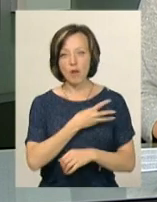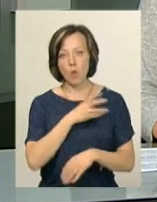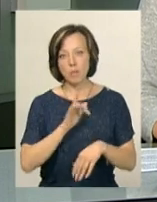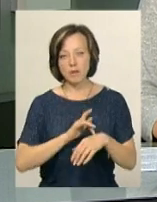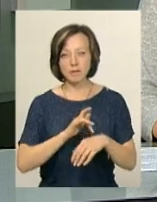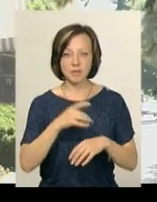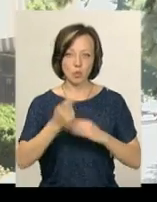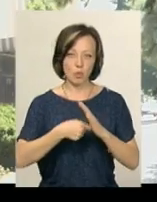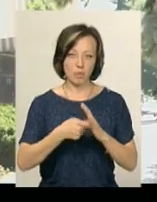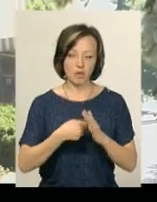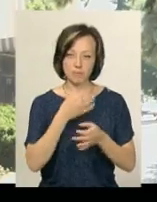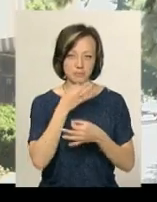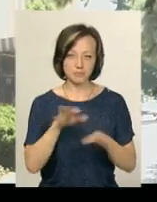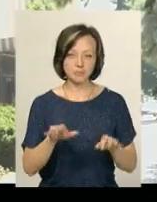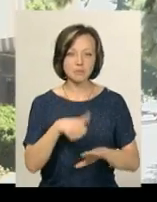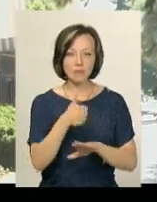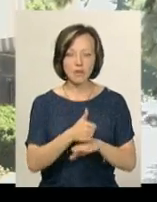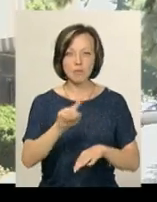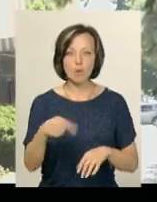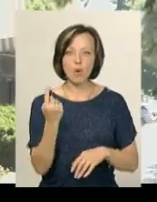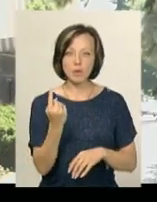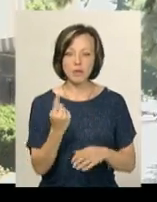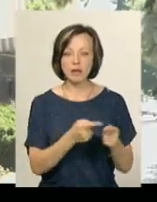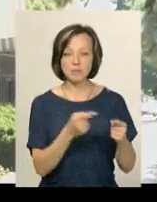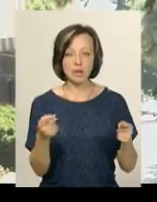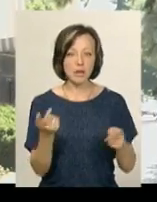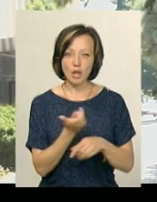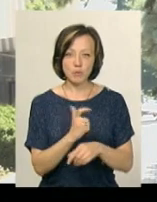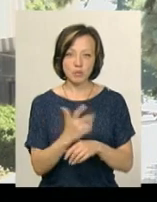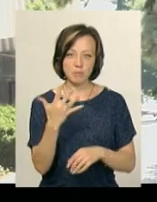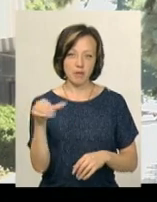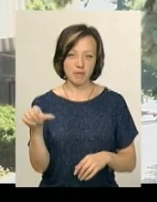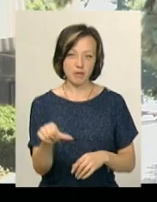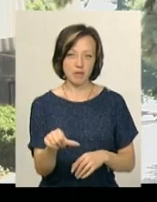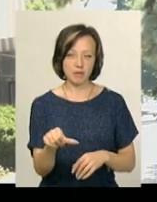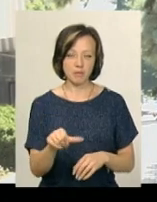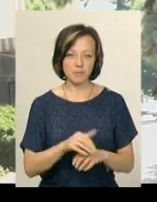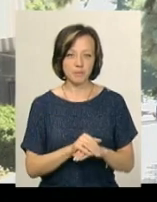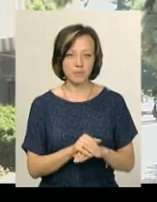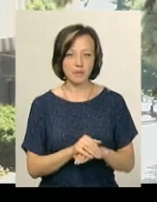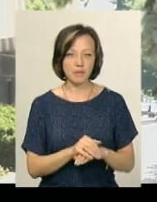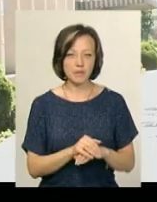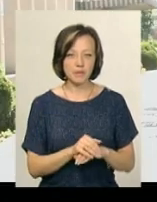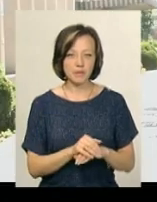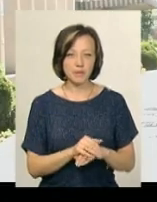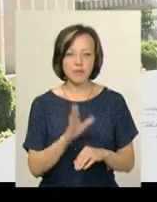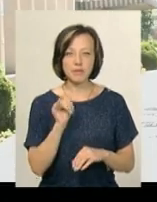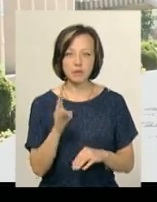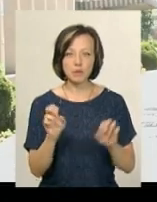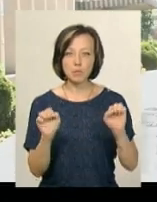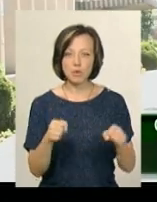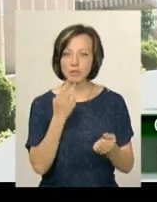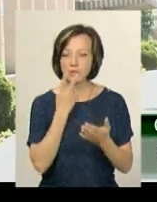зйомки. Головна вимога тільки одна, що тривалість, не має перевищувати 5 хвилин самого ролику. Він може